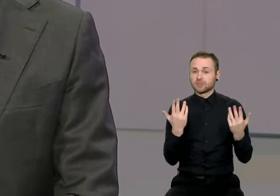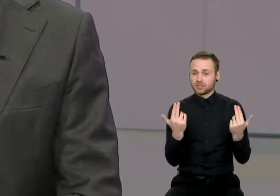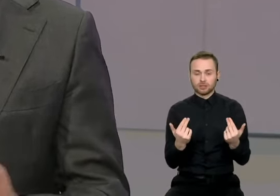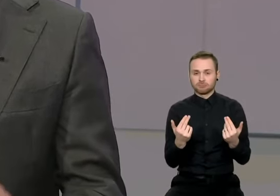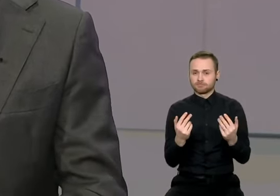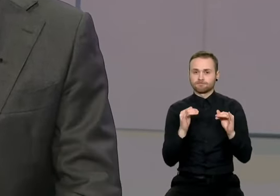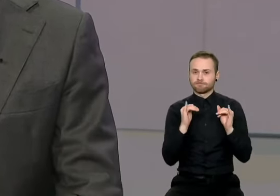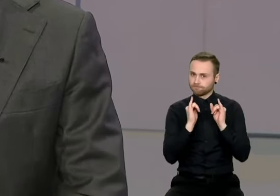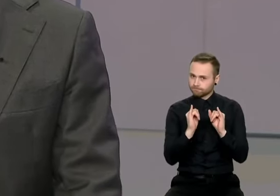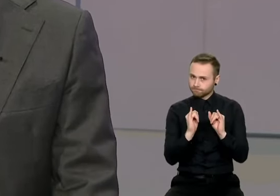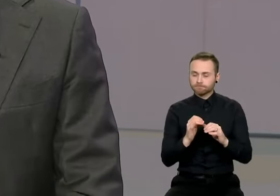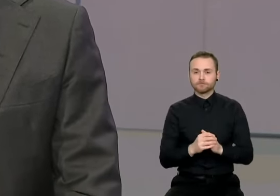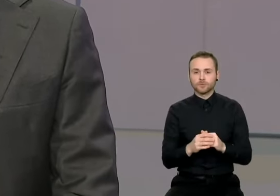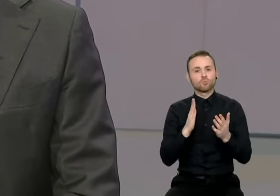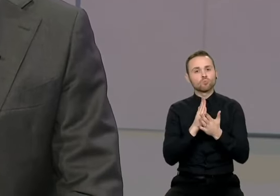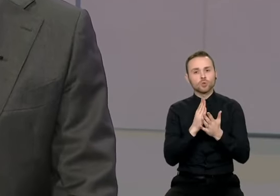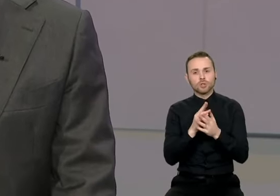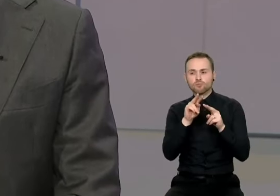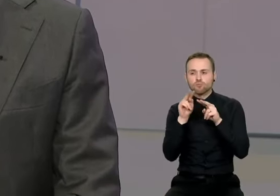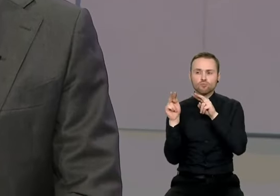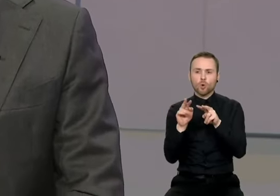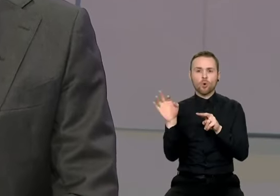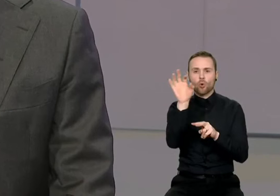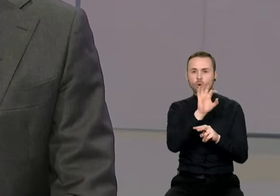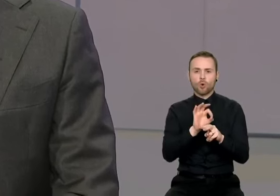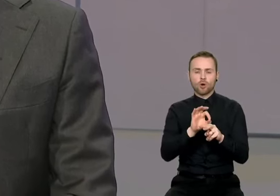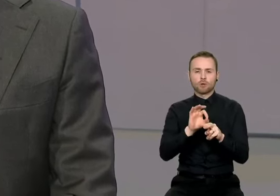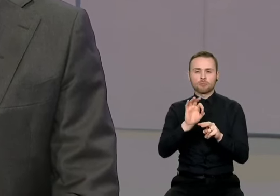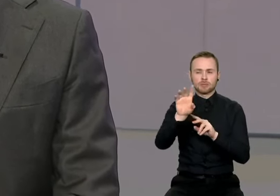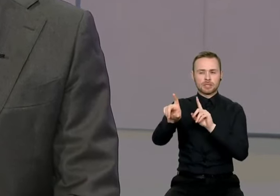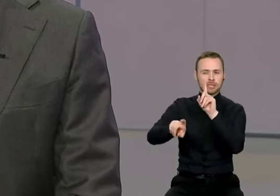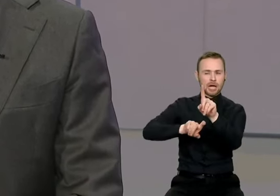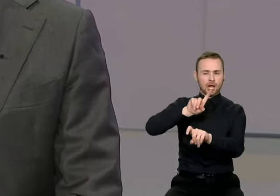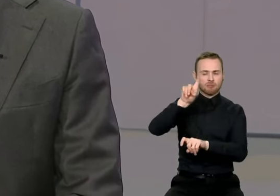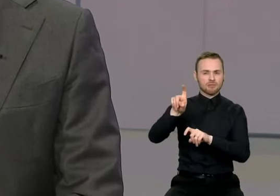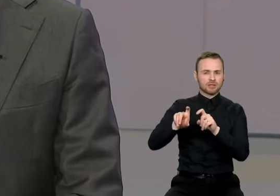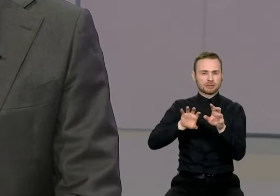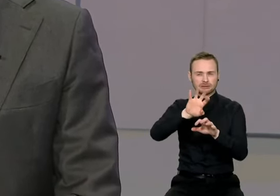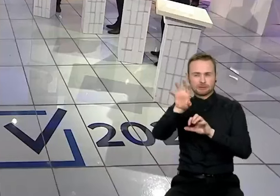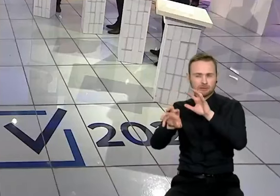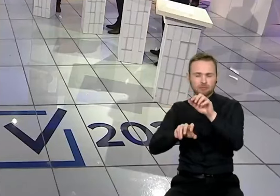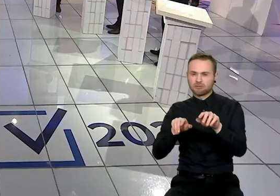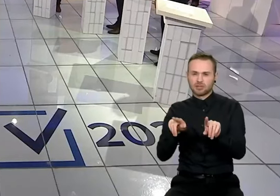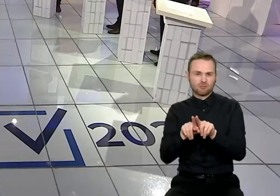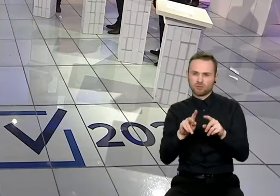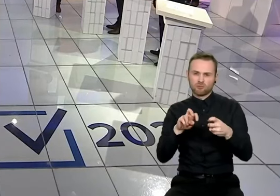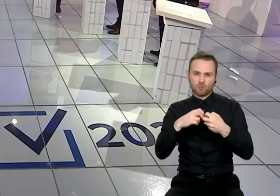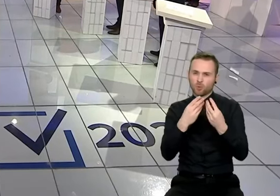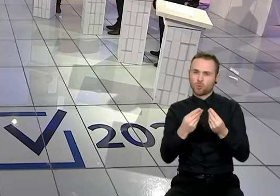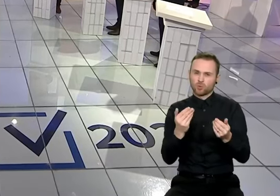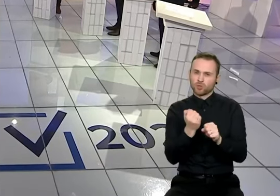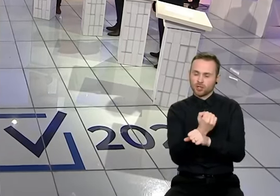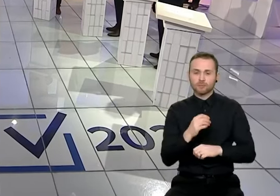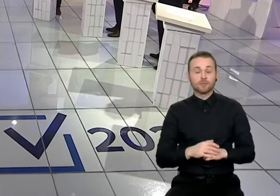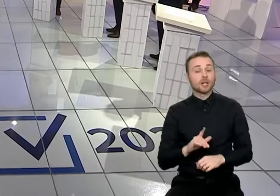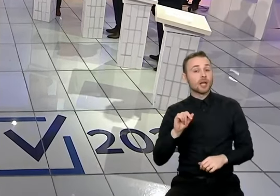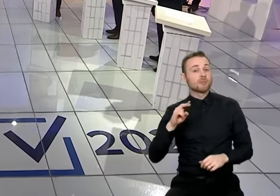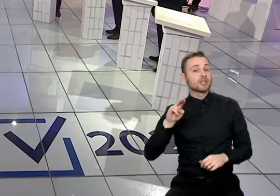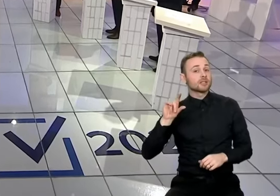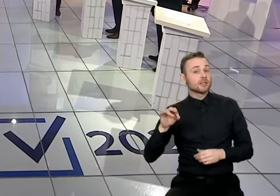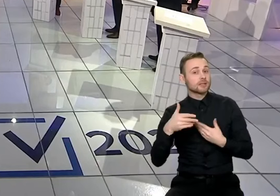turim keisti požiūrį į priekabėjimą, prievartavimus ir seksualdinius nusikaltimus. Ačiū. Rimigius Lapinskas.